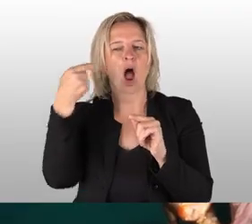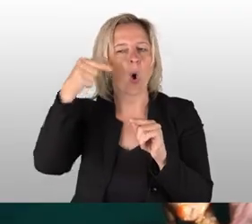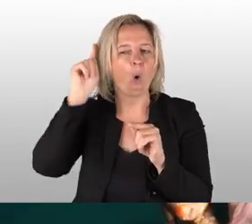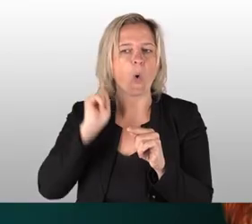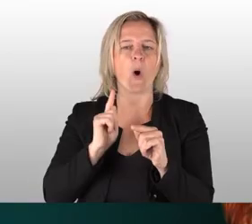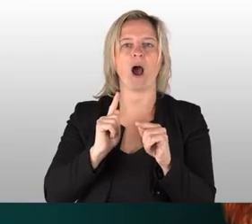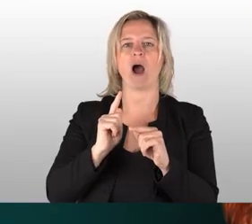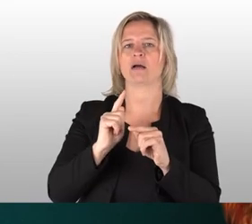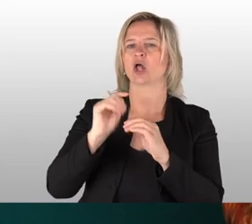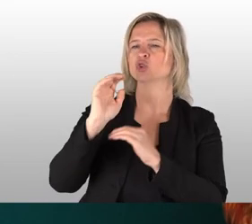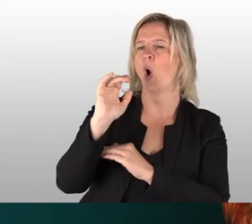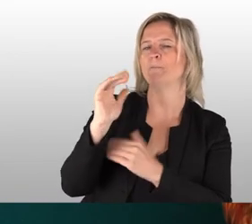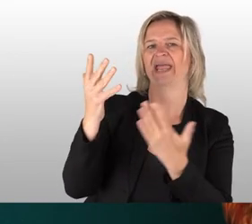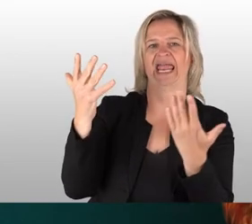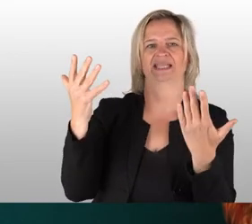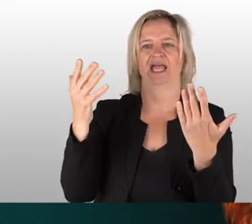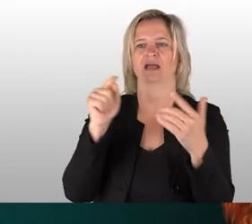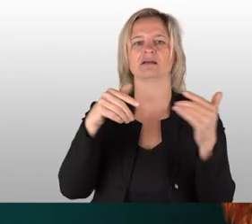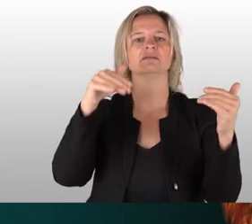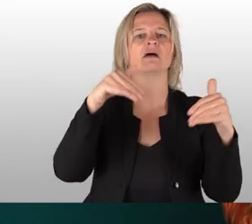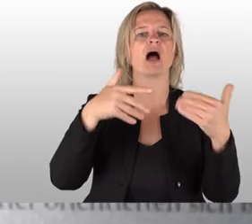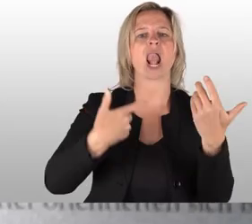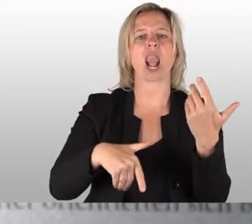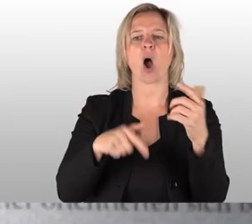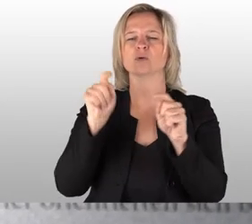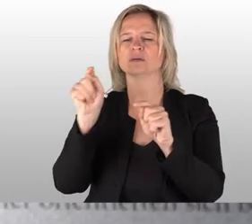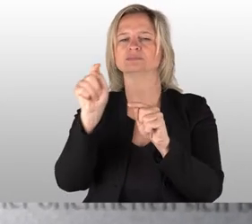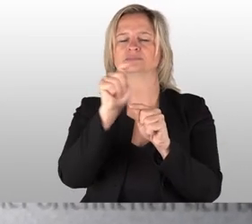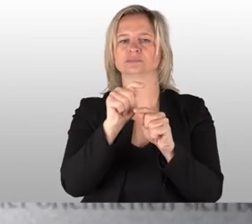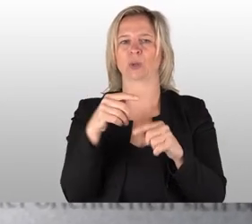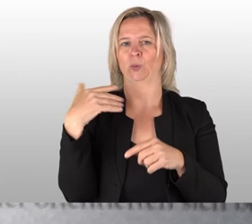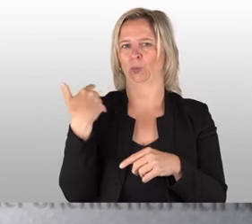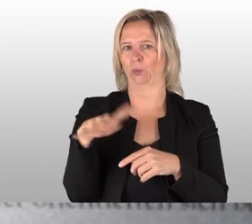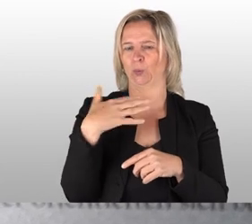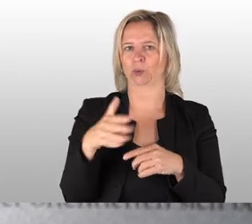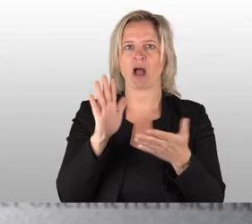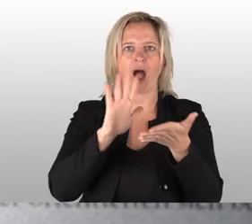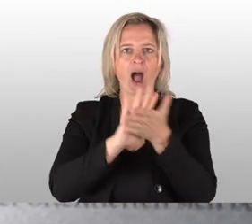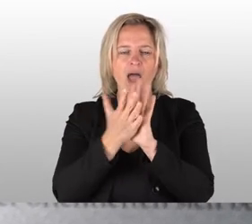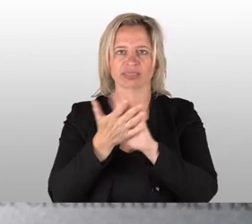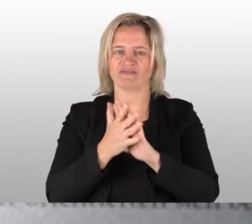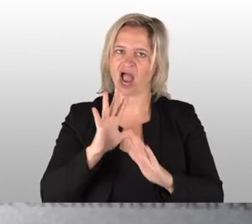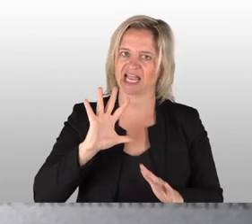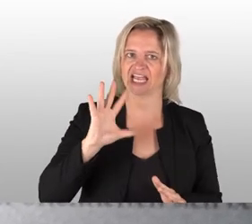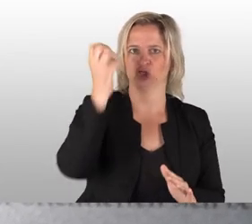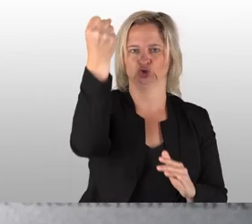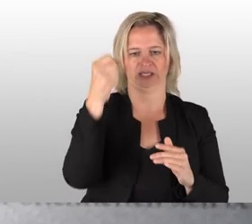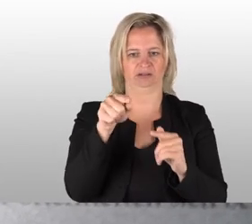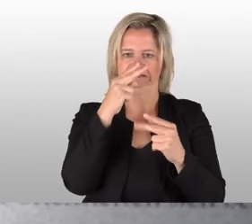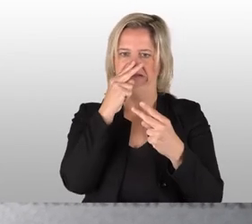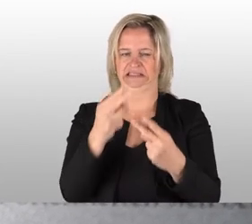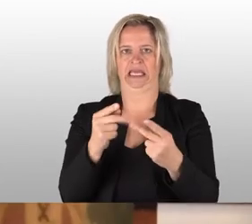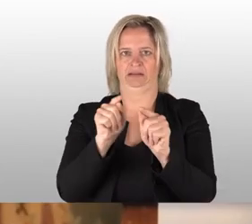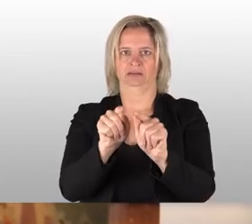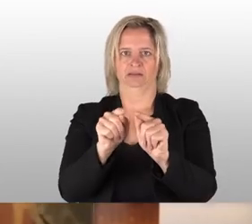Ohr und die Trompete dazu. Dann haben Sie hier die Laute. Eine unglaubliche Handwerkskunst, die hier zum Tragen kommt.